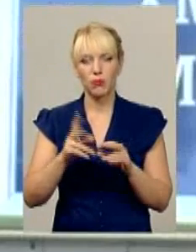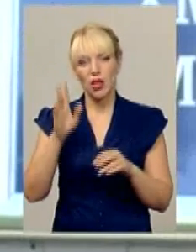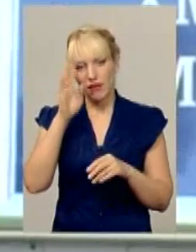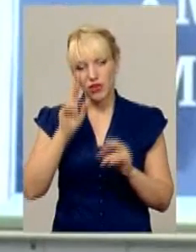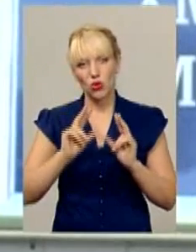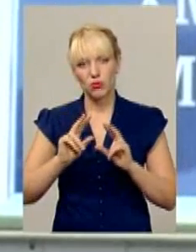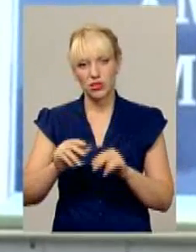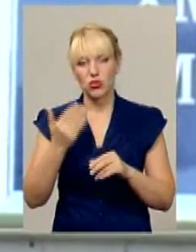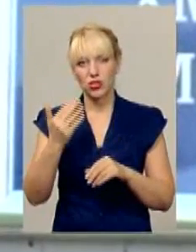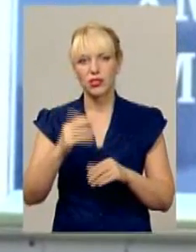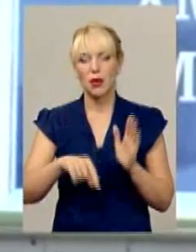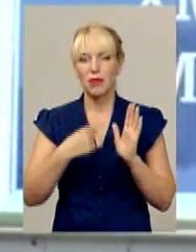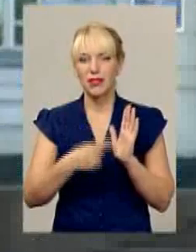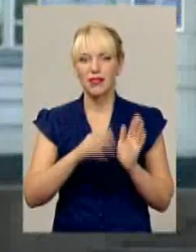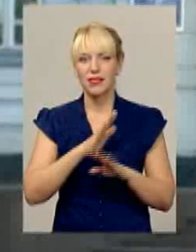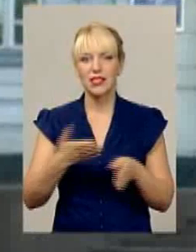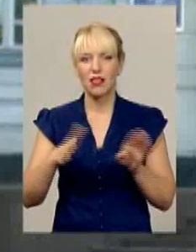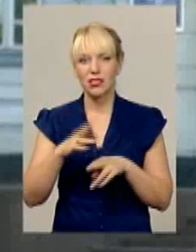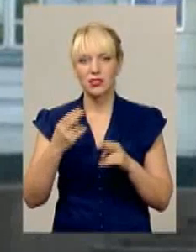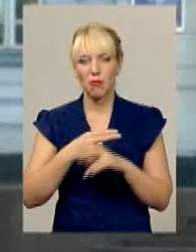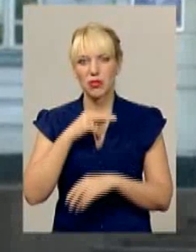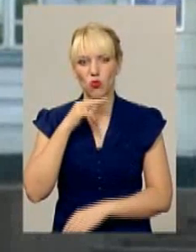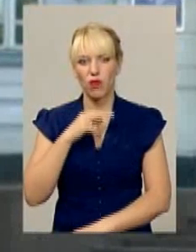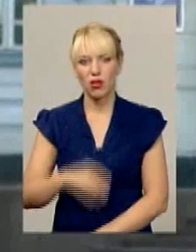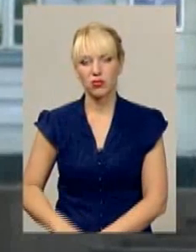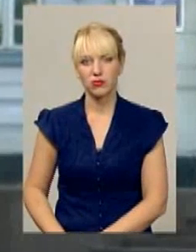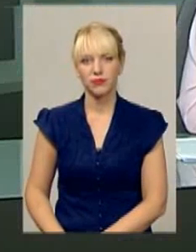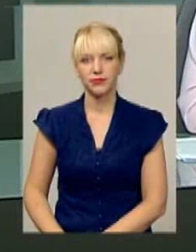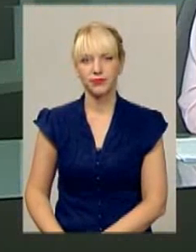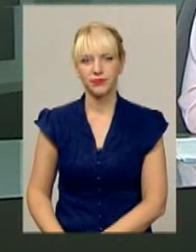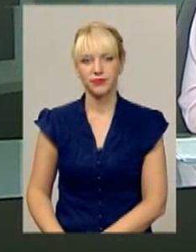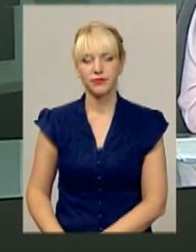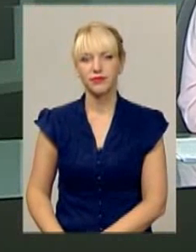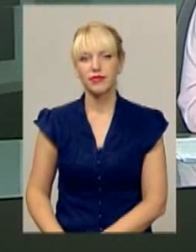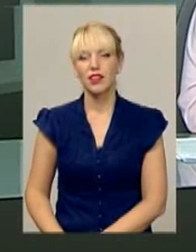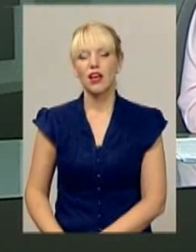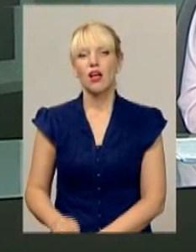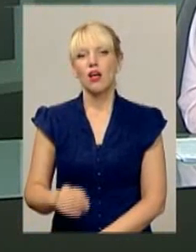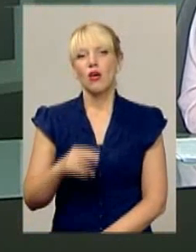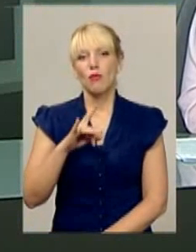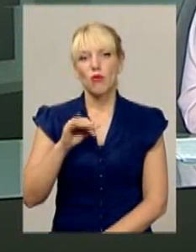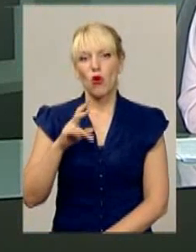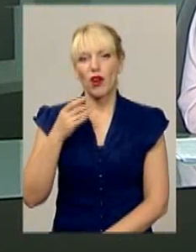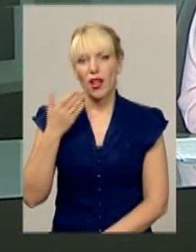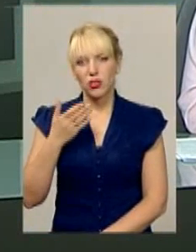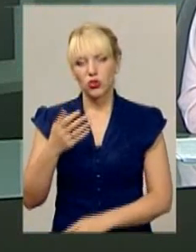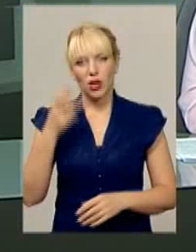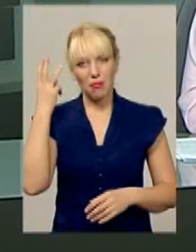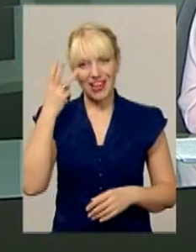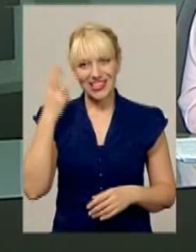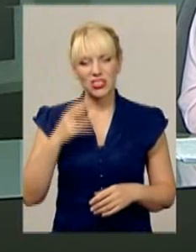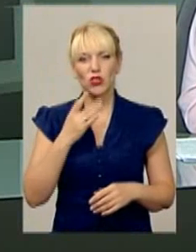уваги не залишиться. Кирило Фільчаков, Віктор Кривий для інформаційного випуску. Проректор Хмельницького національного